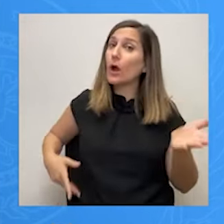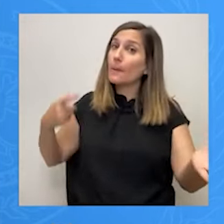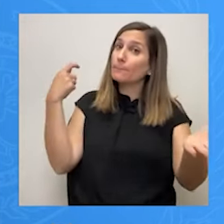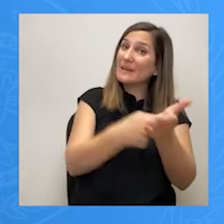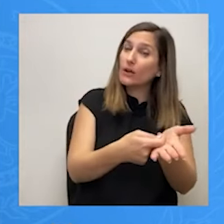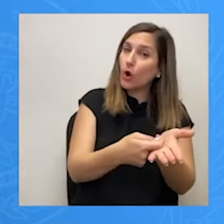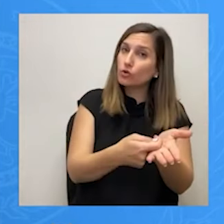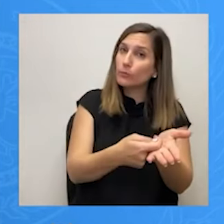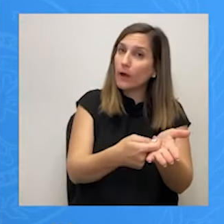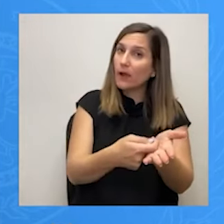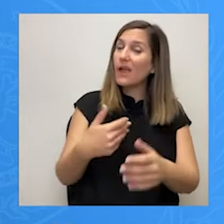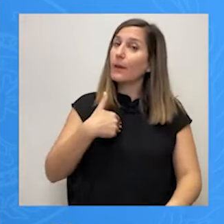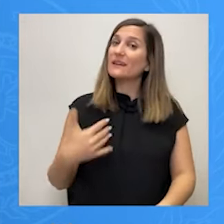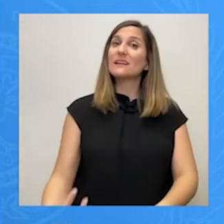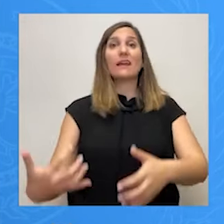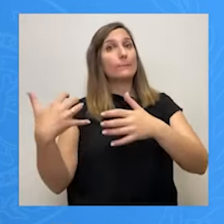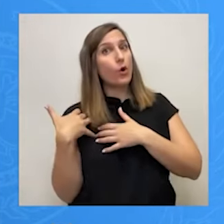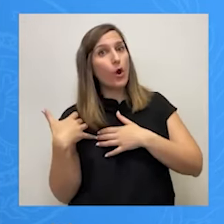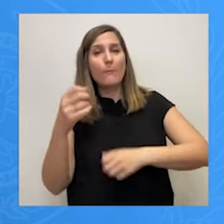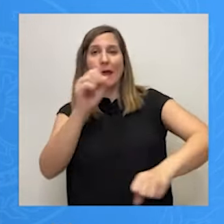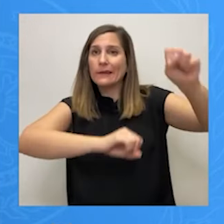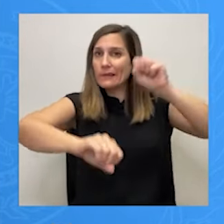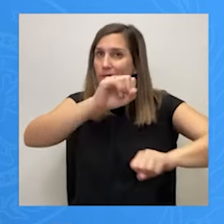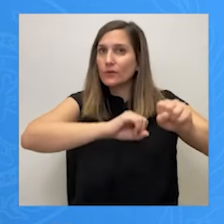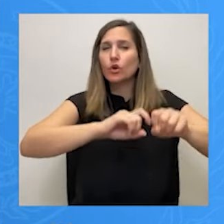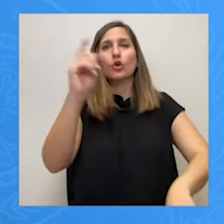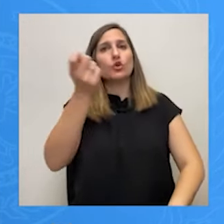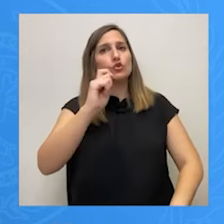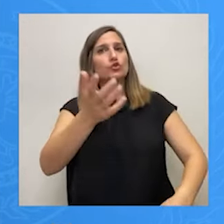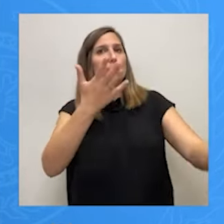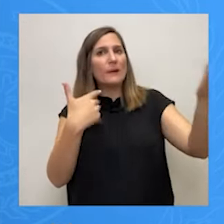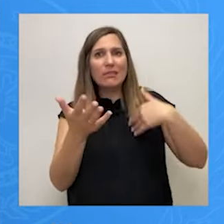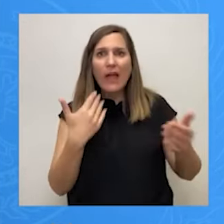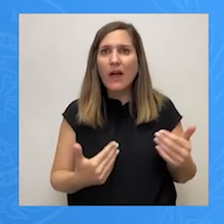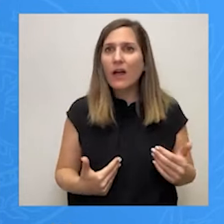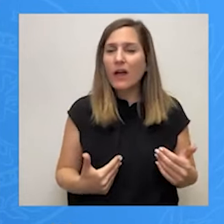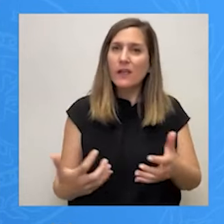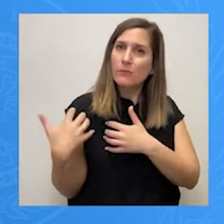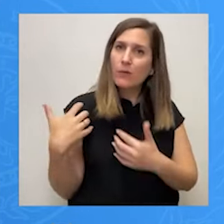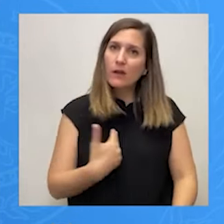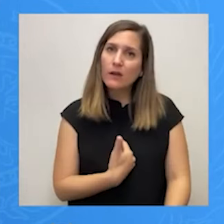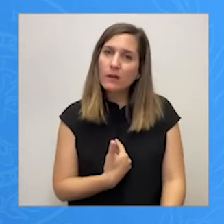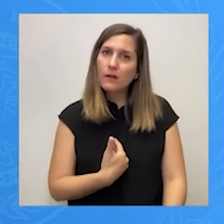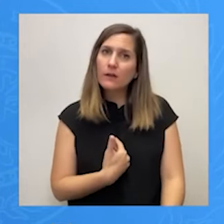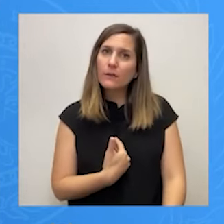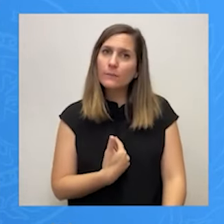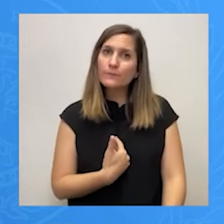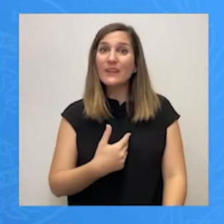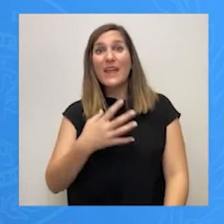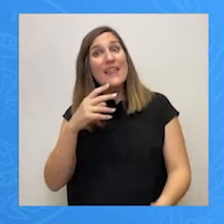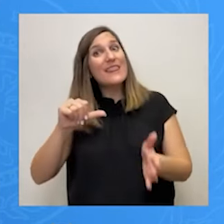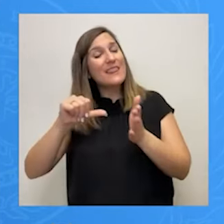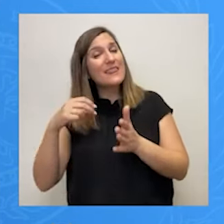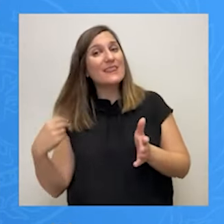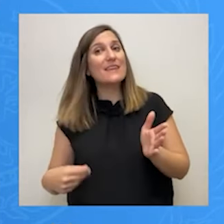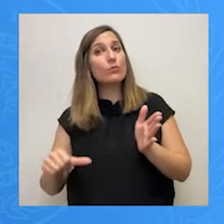καθαρισμό την αποκομιδή και την απομάκρυση των απορριμμάτων Θα πάει η καθαριότητα του Δήμου εκεί στο